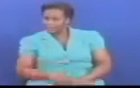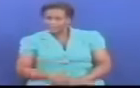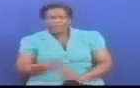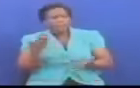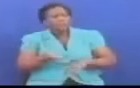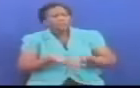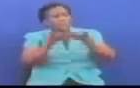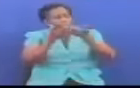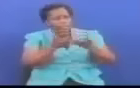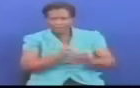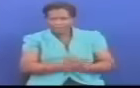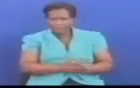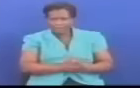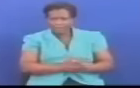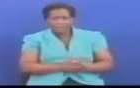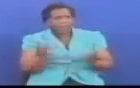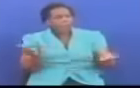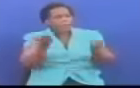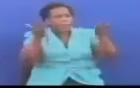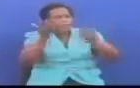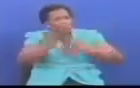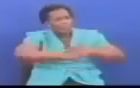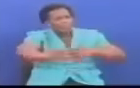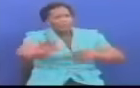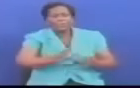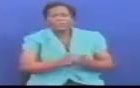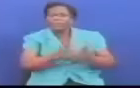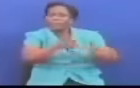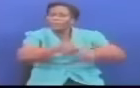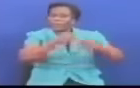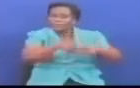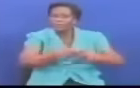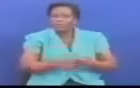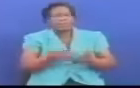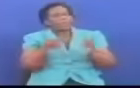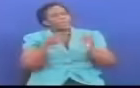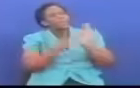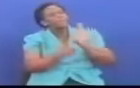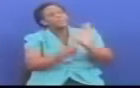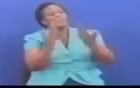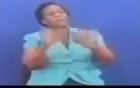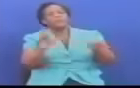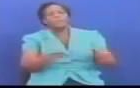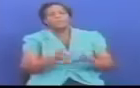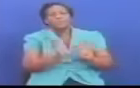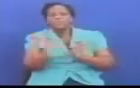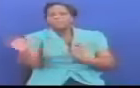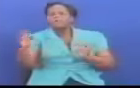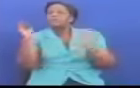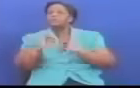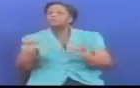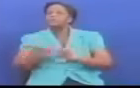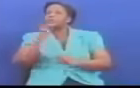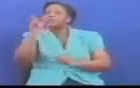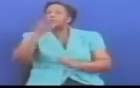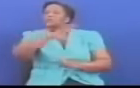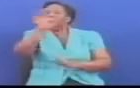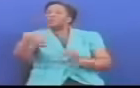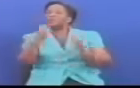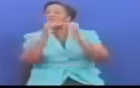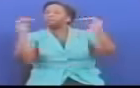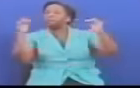waendereze line bonde kwa kilimo Hii naonyesha zahiri komba tubagui Wanainchi wote wako sawasawa Narudia tena